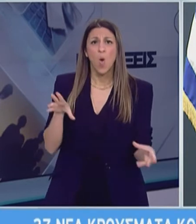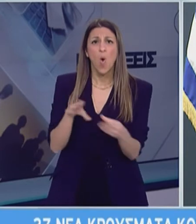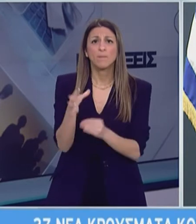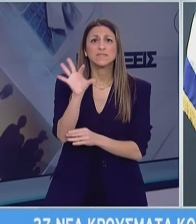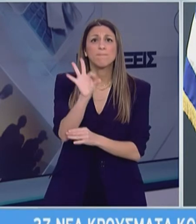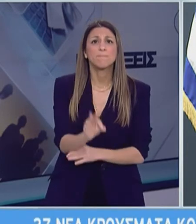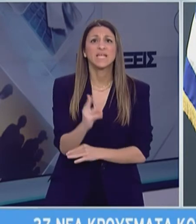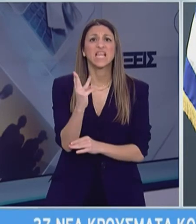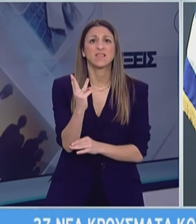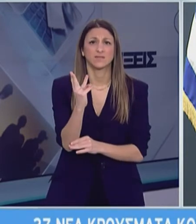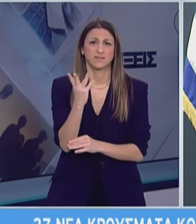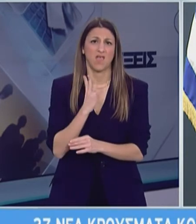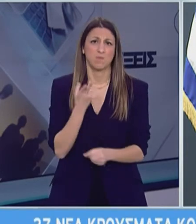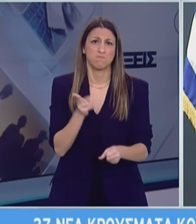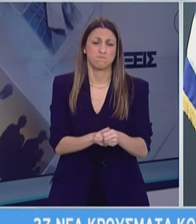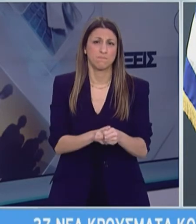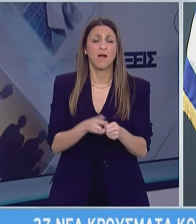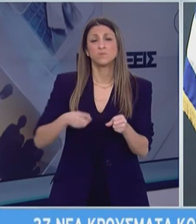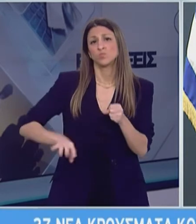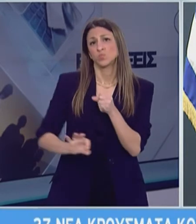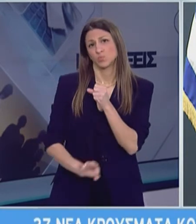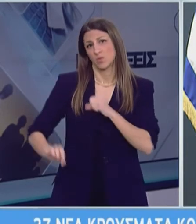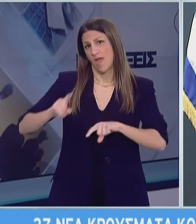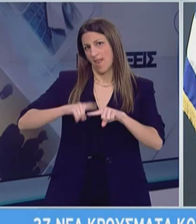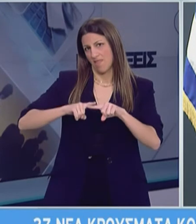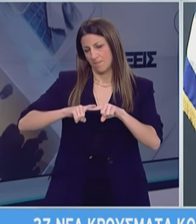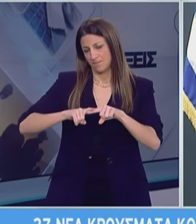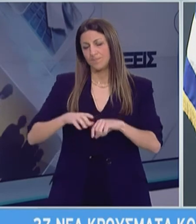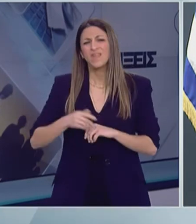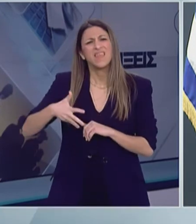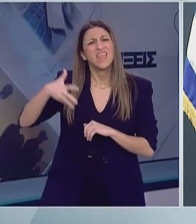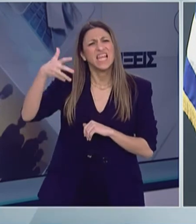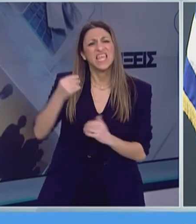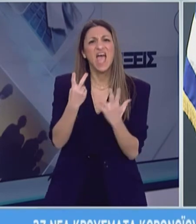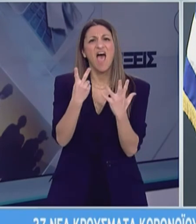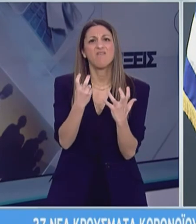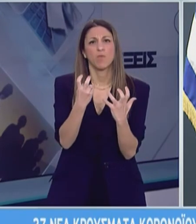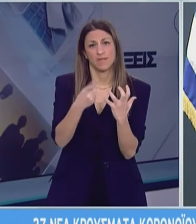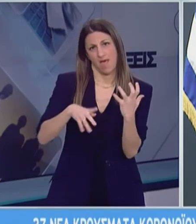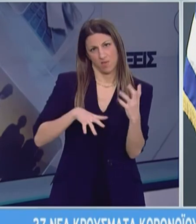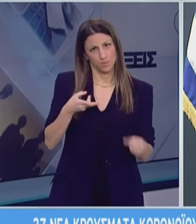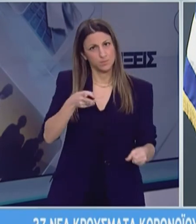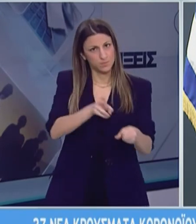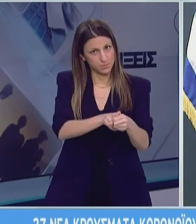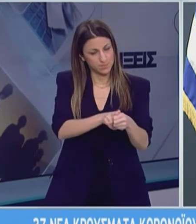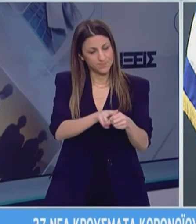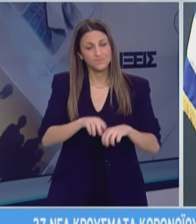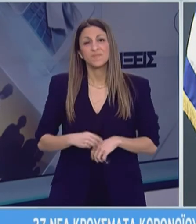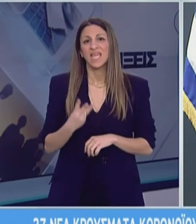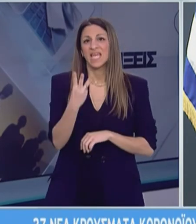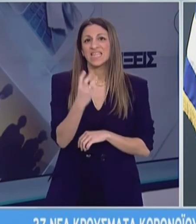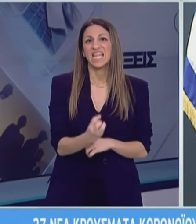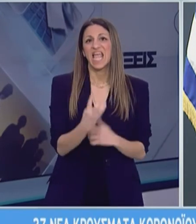συνολικά στη χώρα. Η μέση ηλικία των θανόντων συμπατριωτών μας ήταν τα 72 έτη, με